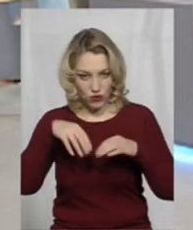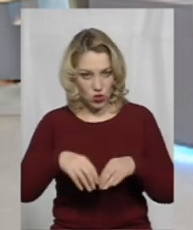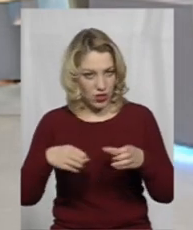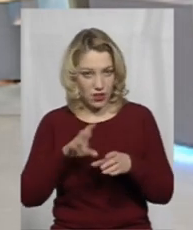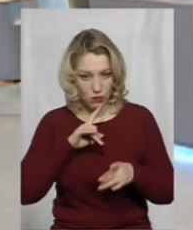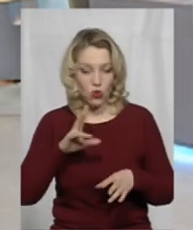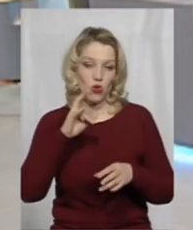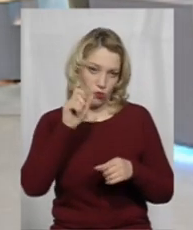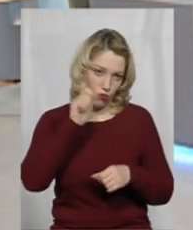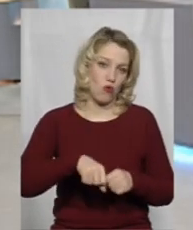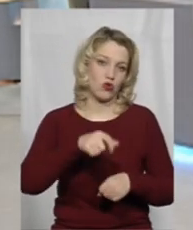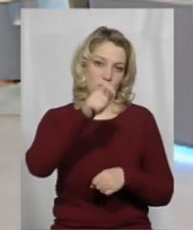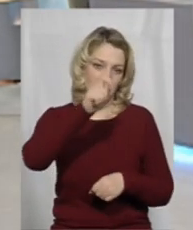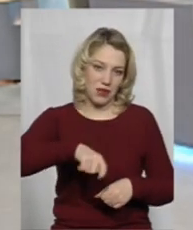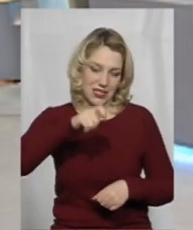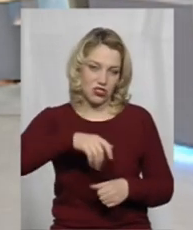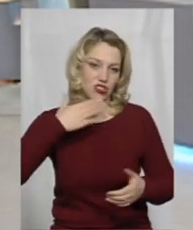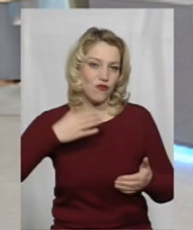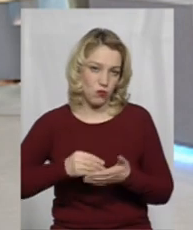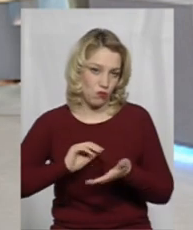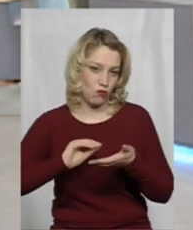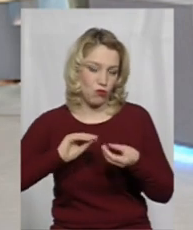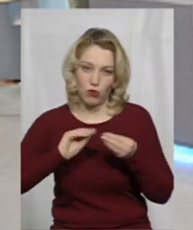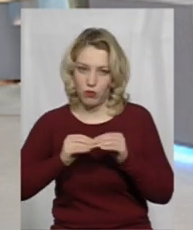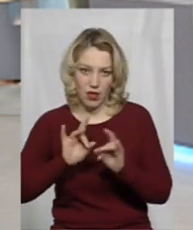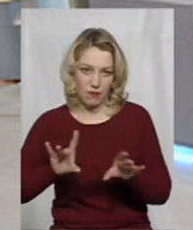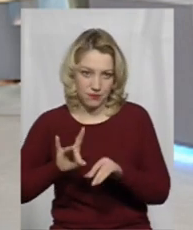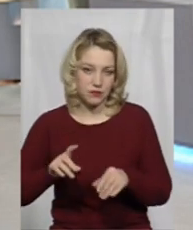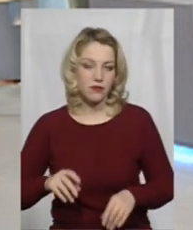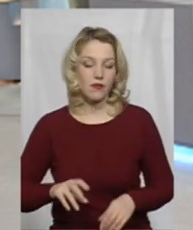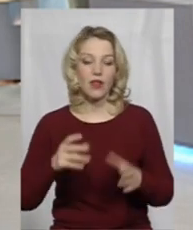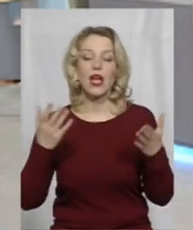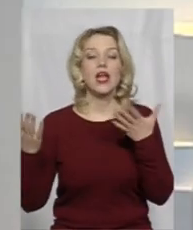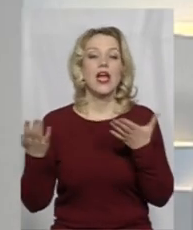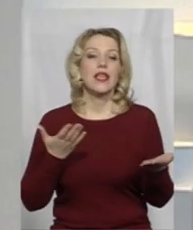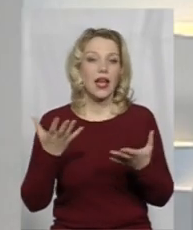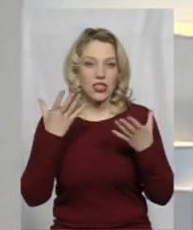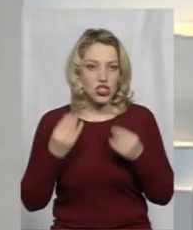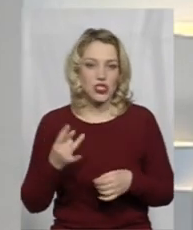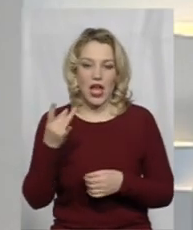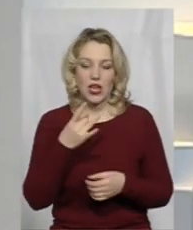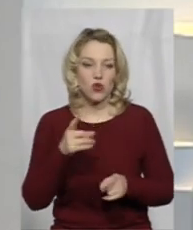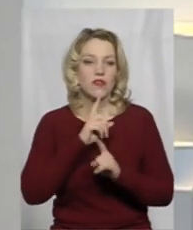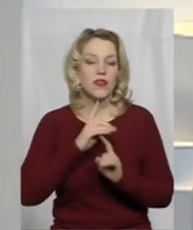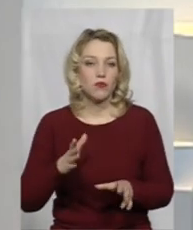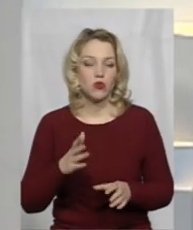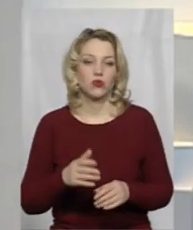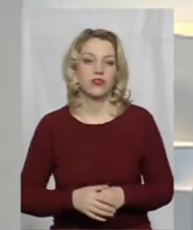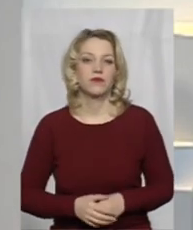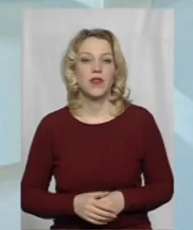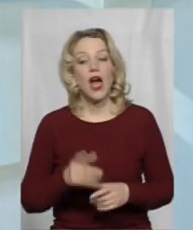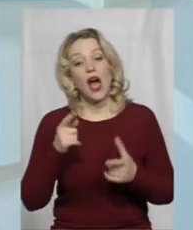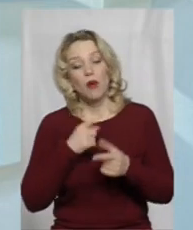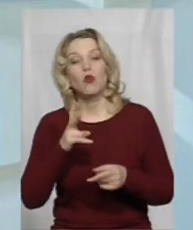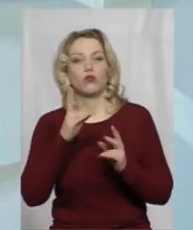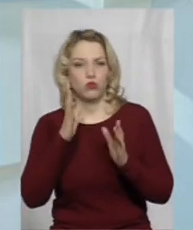Ми почули, що можуть приїжджати своїми проблемами, але в складі немає. А яких ще районів не буде? Можливо, простіше сказати, які будуть? Які будуть.